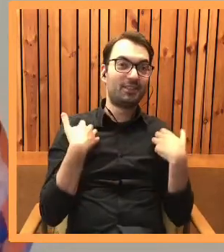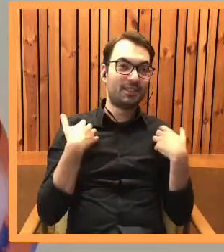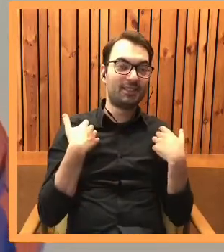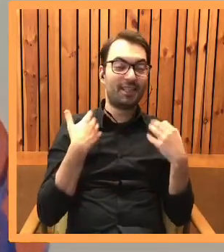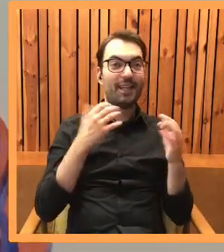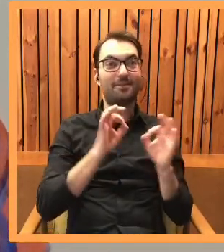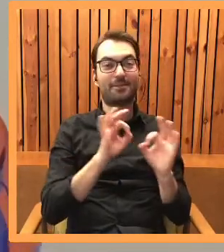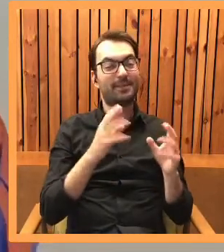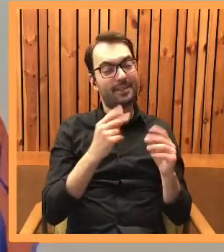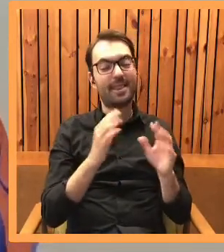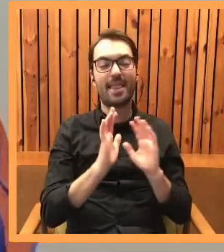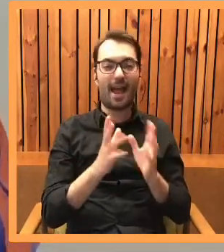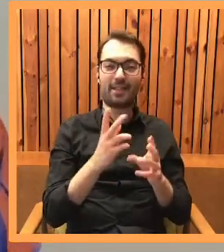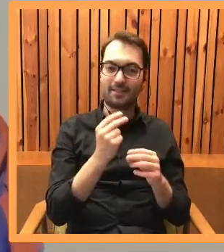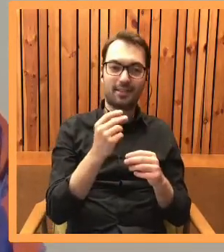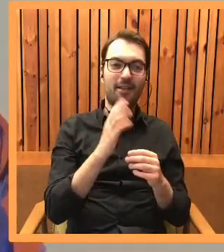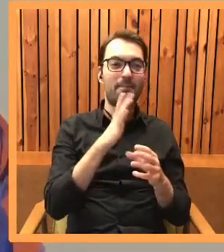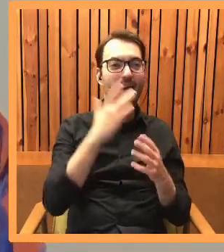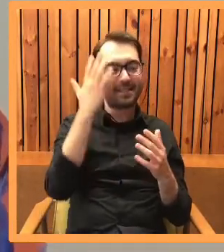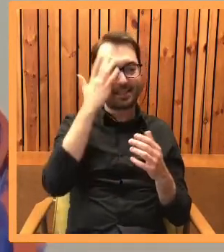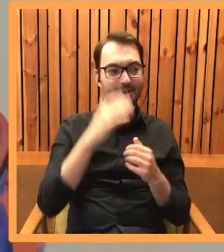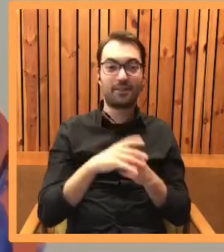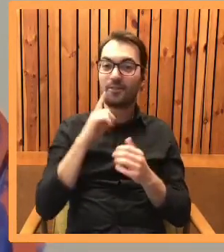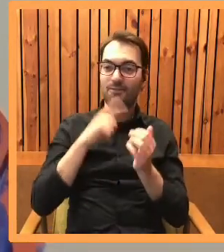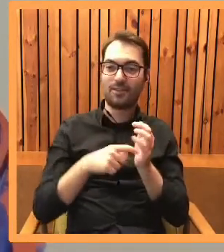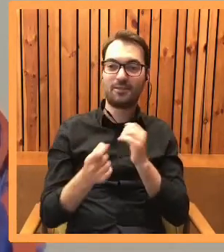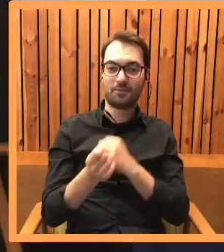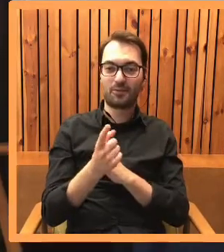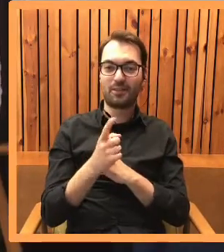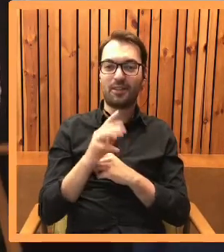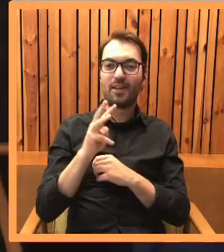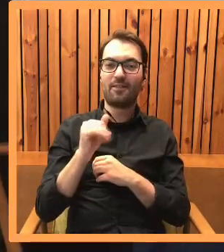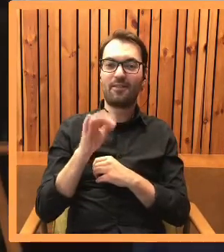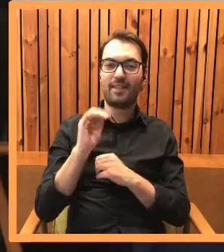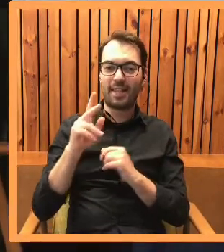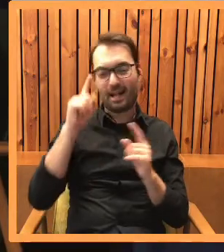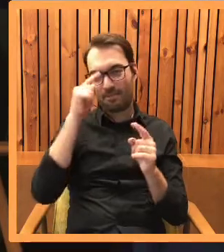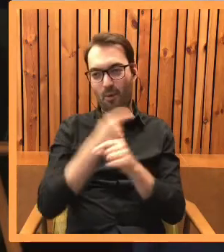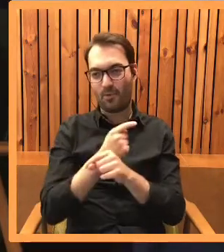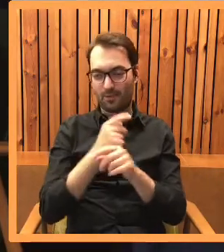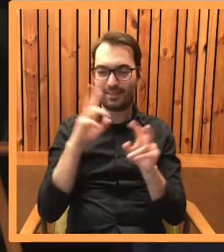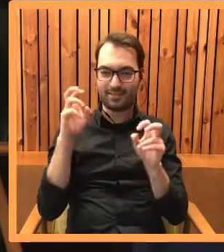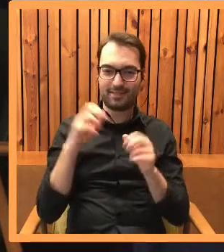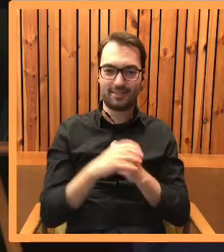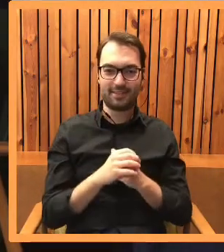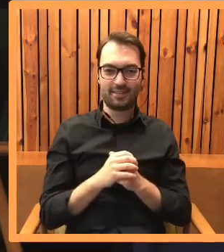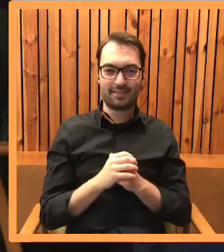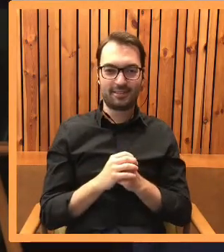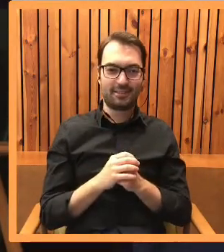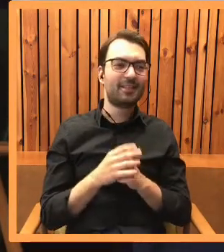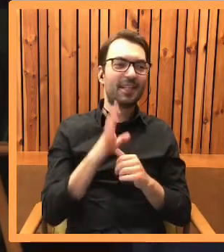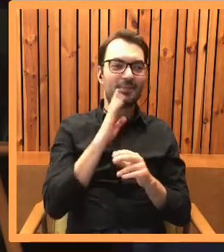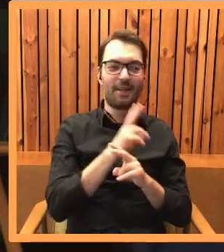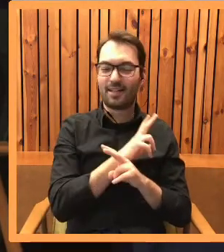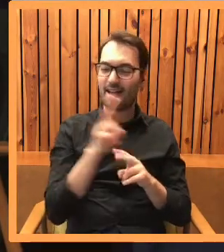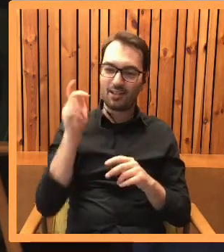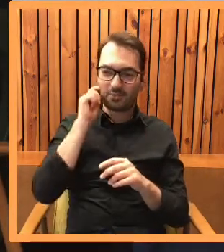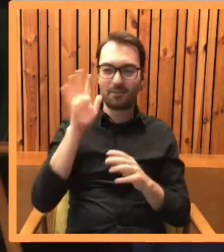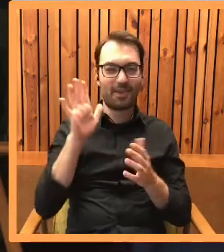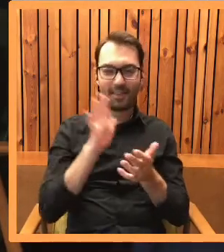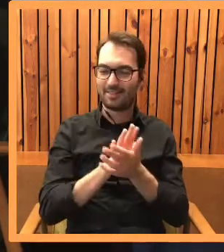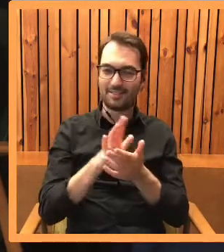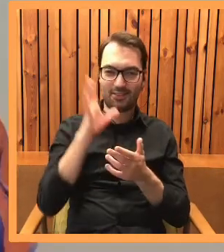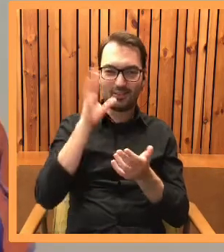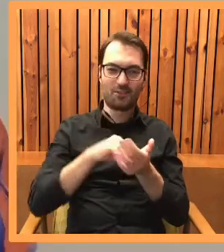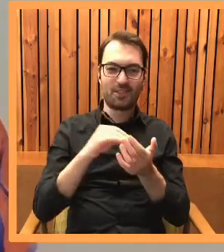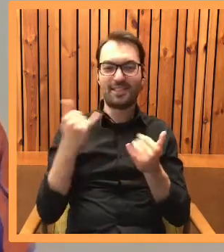na razie, chociaż ma na to dużą nadzieję. No bo pojawił się po drodze witek pomyłka, no. Myślę, że każda kobieta ma takie doświadczenie, że zawsze